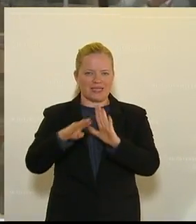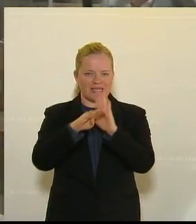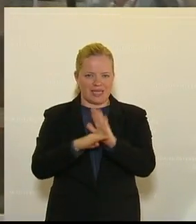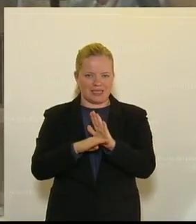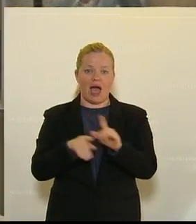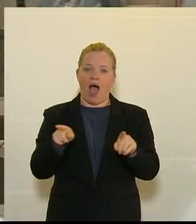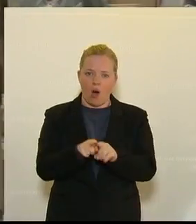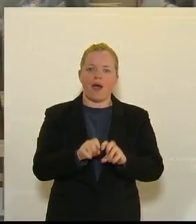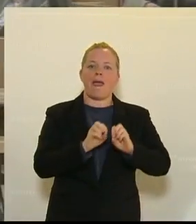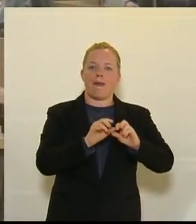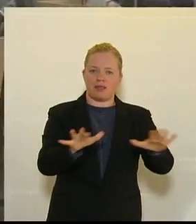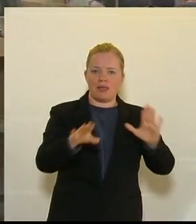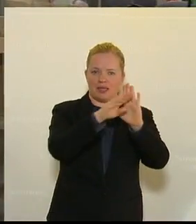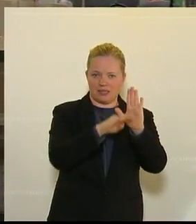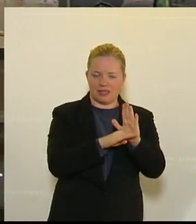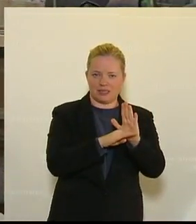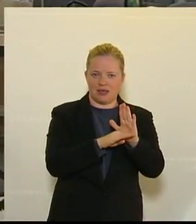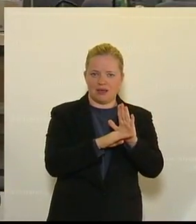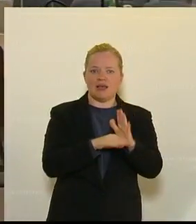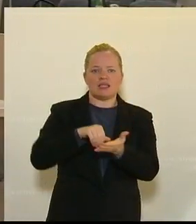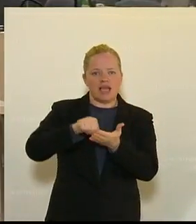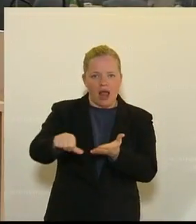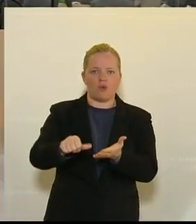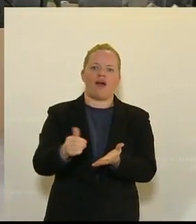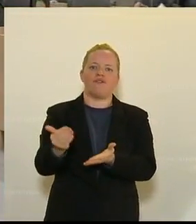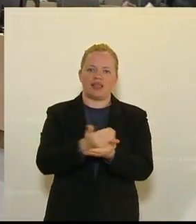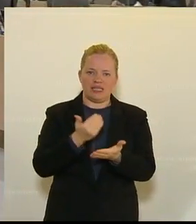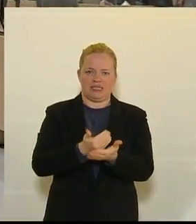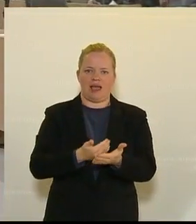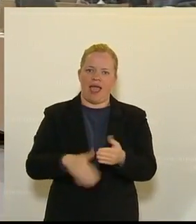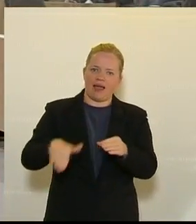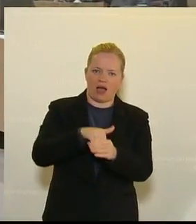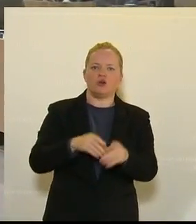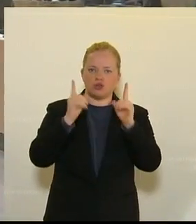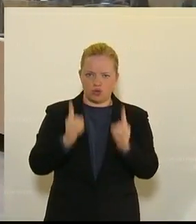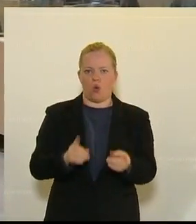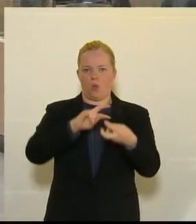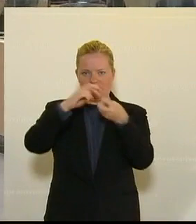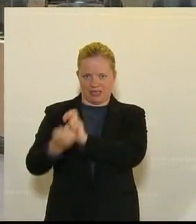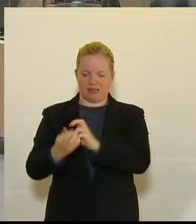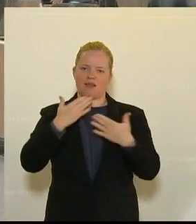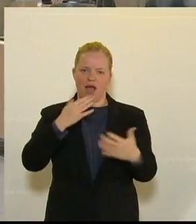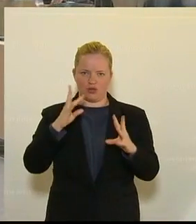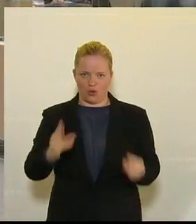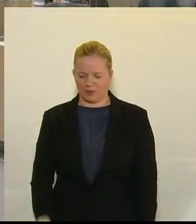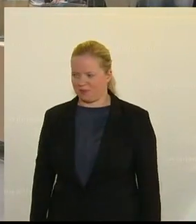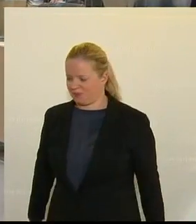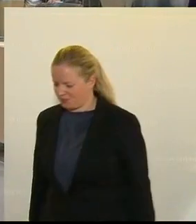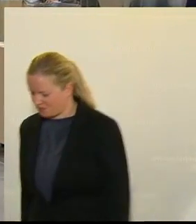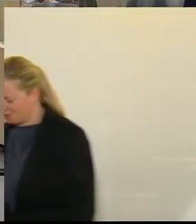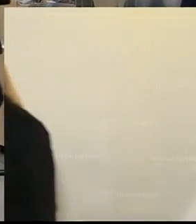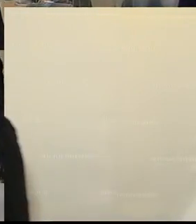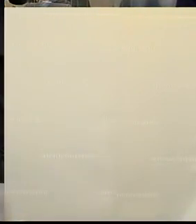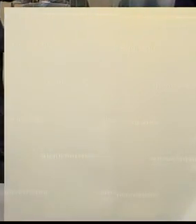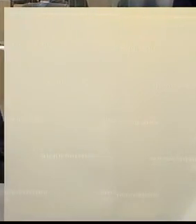auch das Epidemiegesetz in der Zahlung des Verdienstentganges zur Umsetzung kommt. Ich danke schön. Gerald Hauser von der FPÖ aus